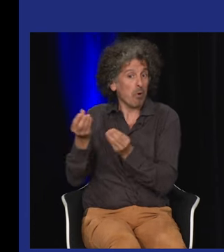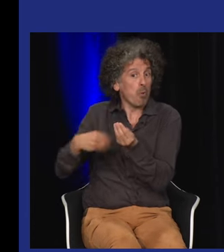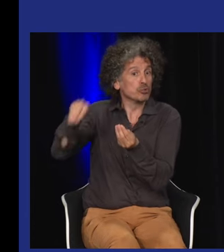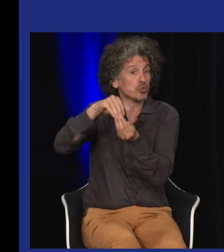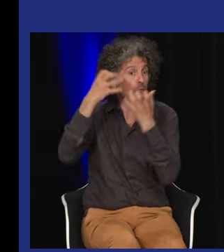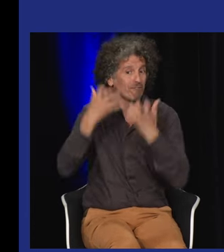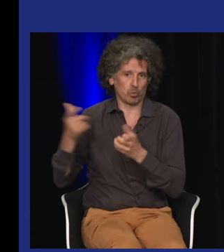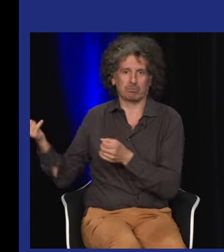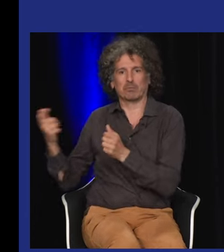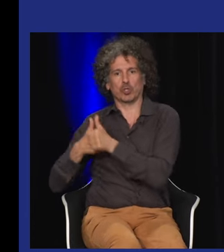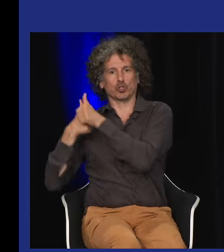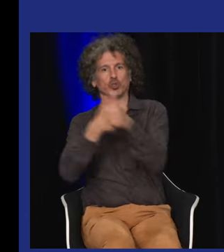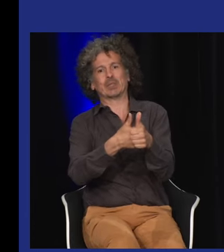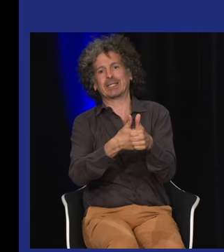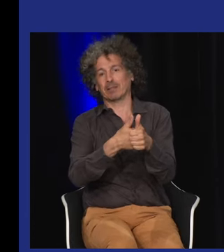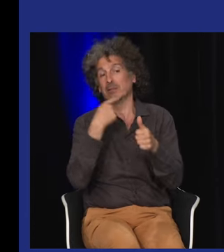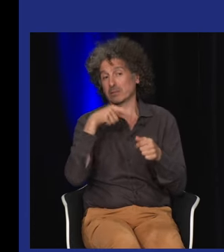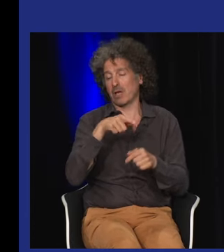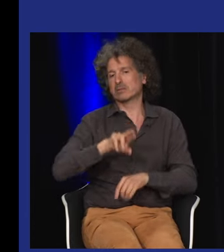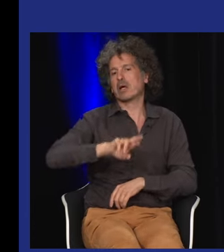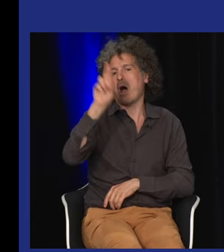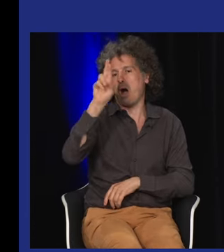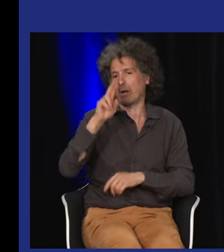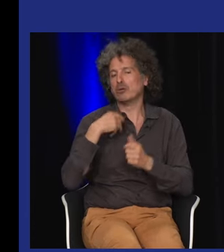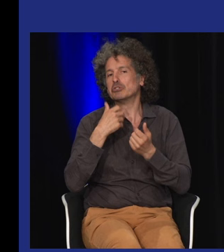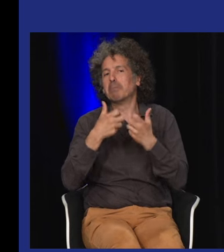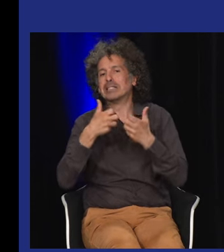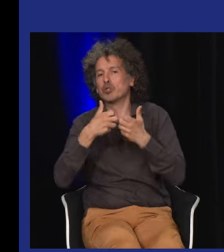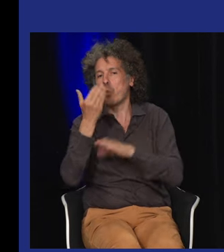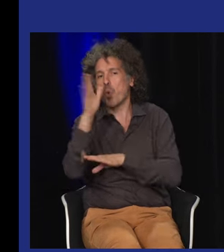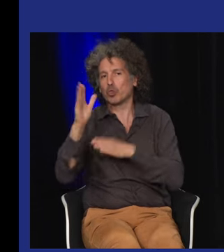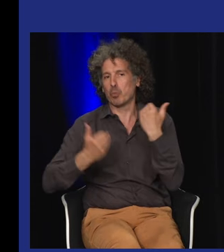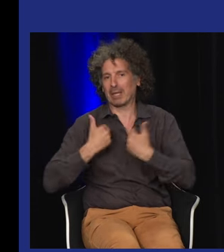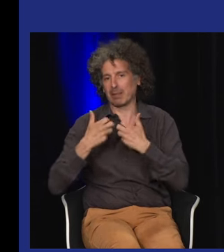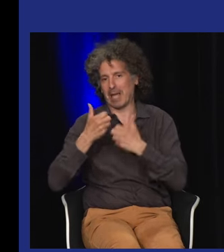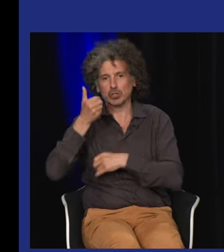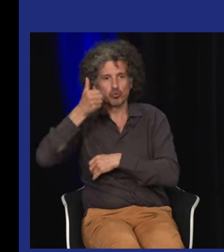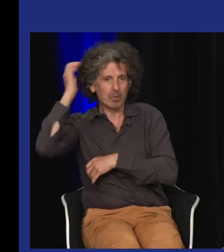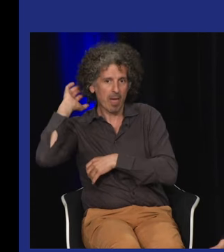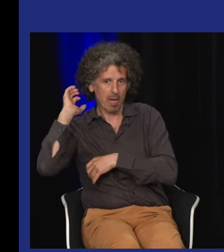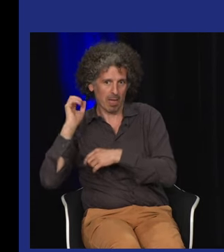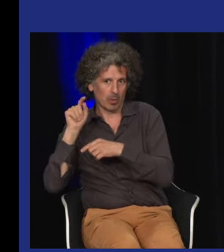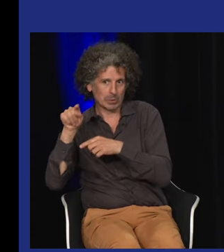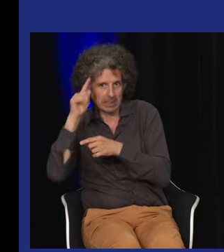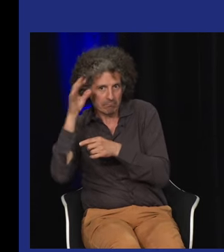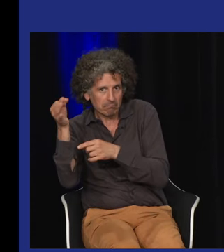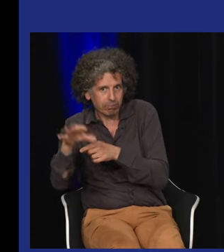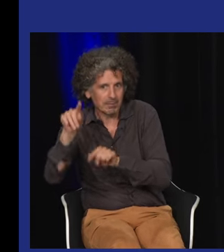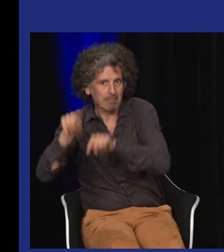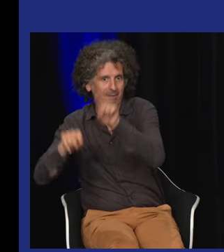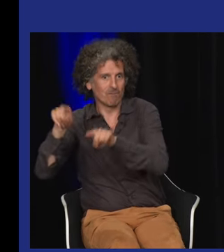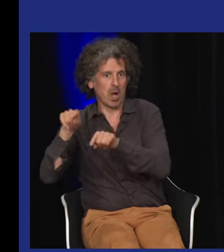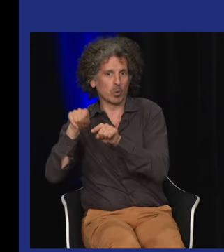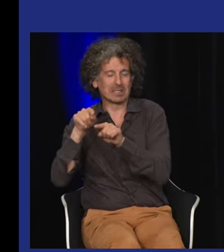ce texte en langue des signes et puis il y a une musique qui peut y être adjointe et voilà il y a